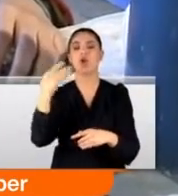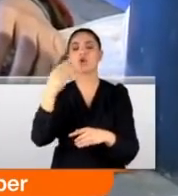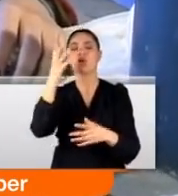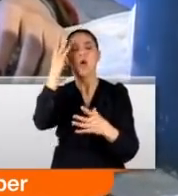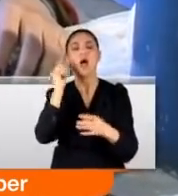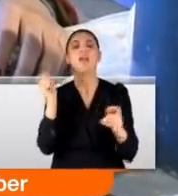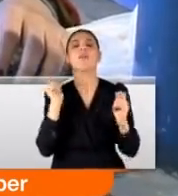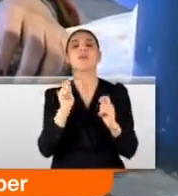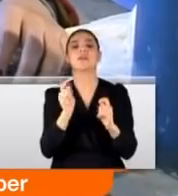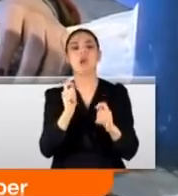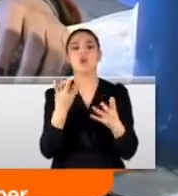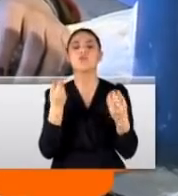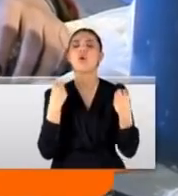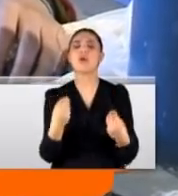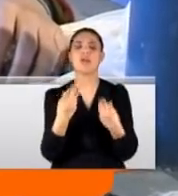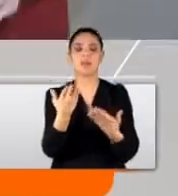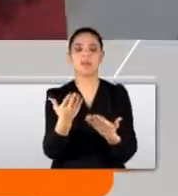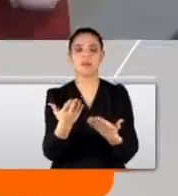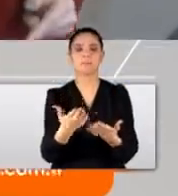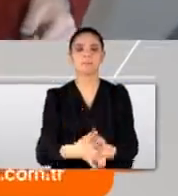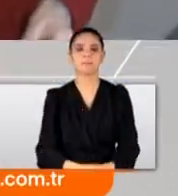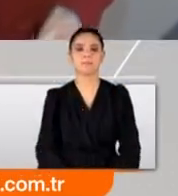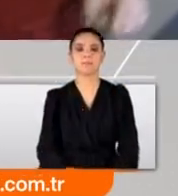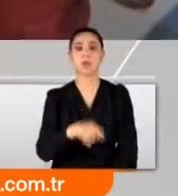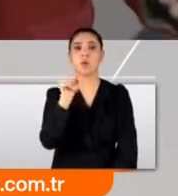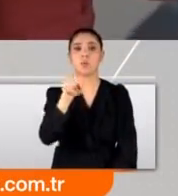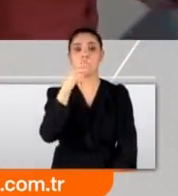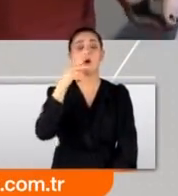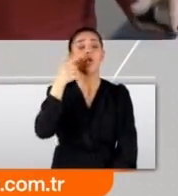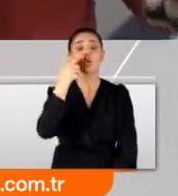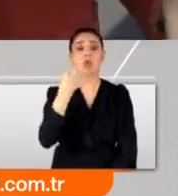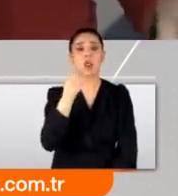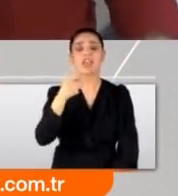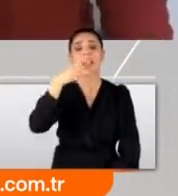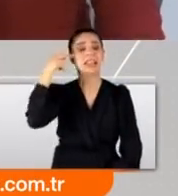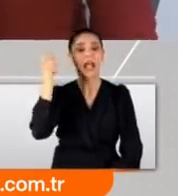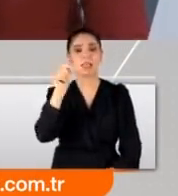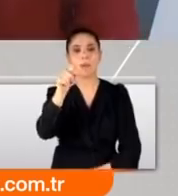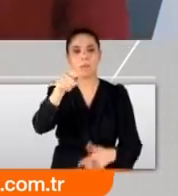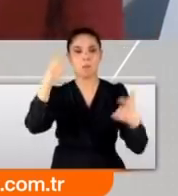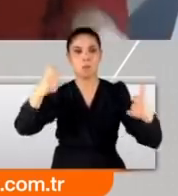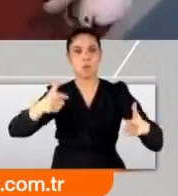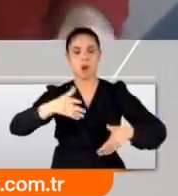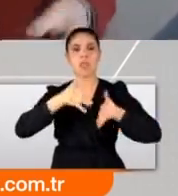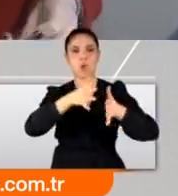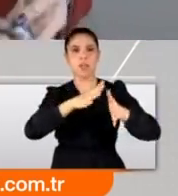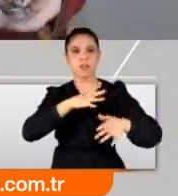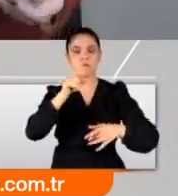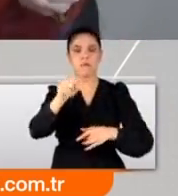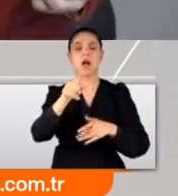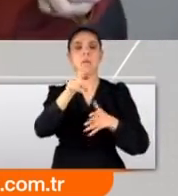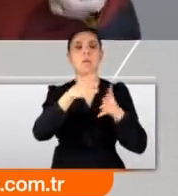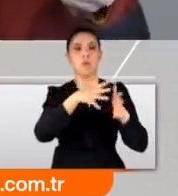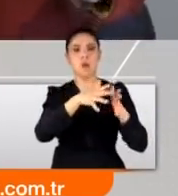O kadar iyi çalışmışlar. Evet çok iyi bir çalışma gerçekleştirmişler. Kalpazanlar sahte parayı işte bu atölyede üretiyordu. Öyle ki